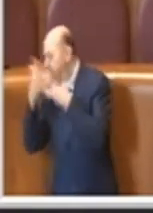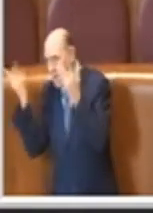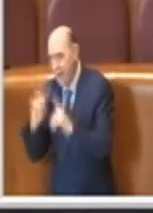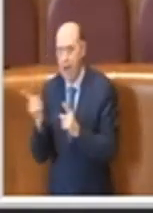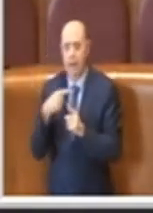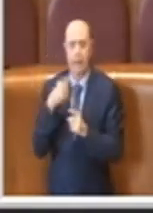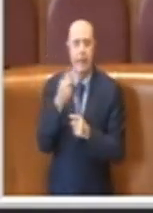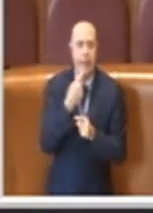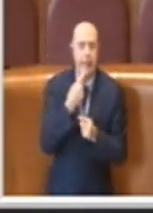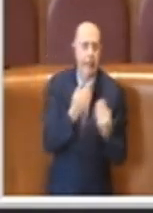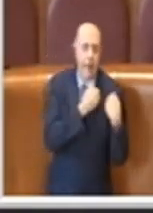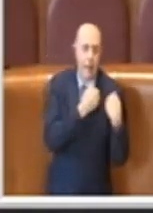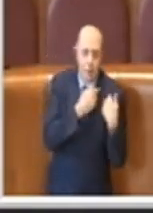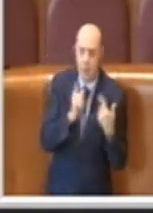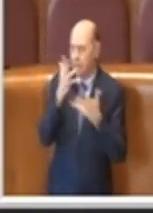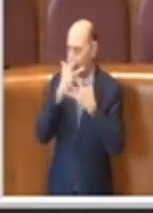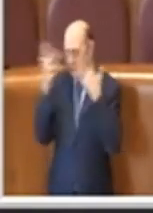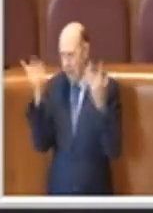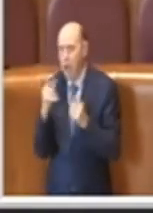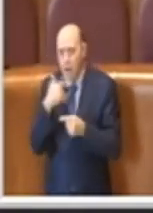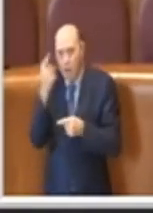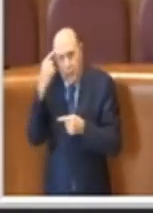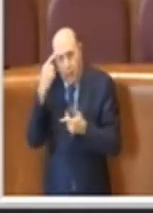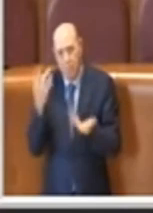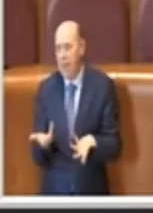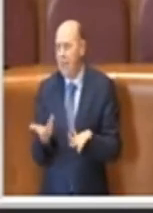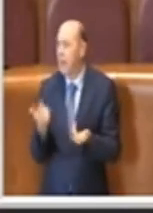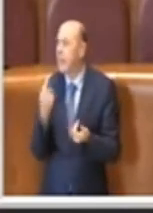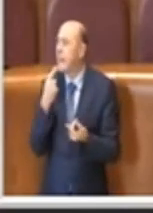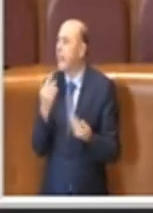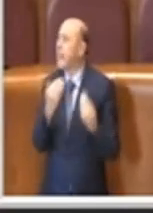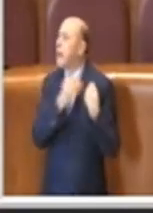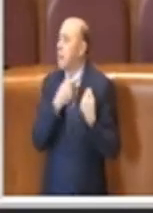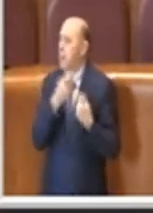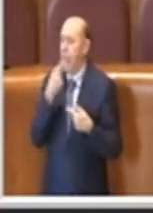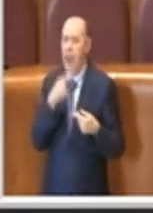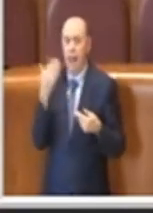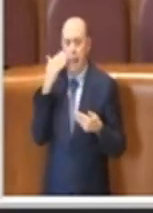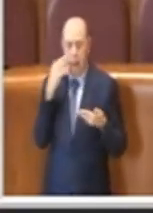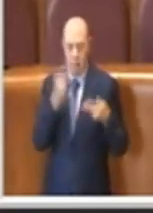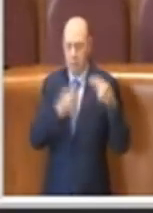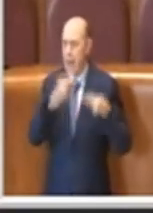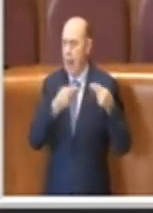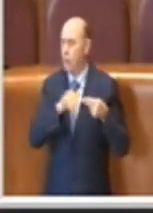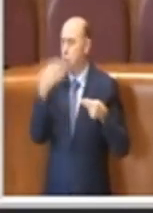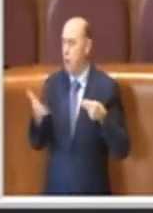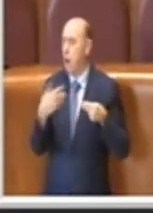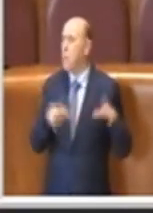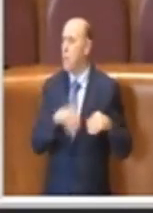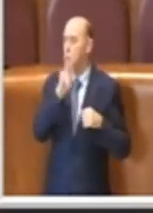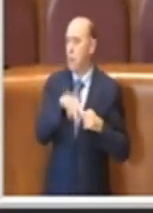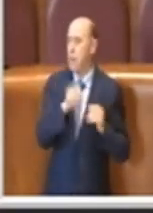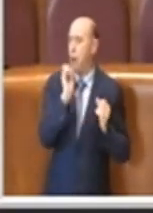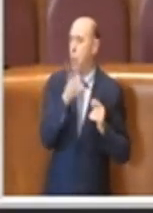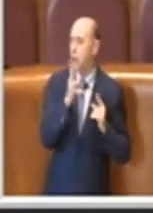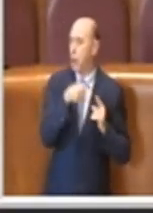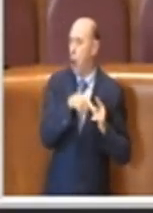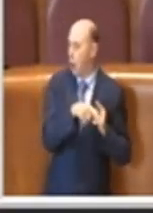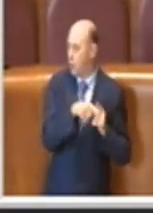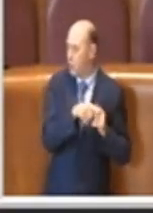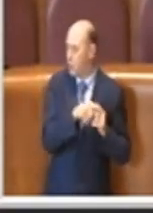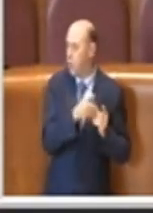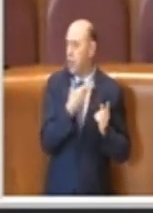le responsabilità, perché vediamo pure che tanti debiti fuori bilancio nascono nel 2014 e già ci vuole